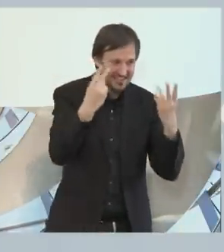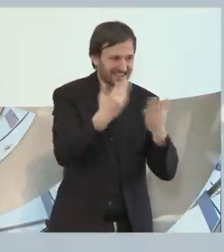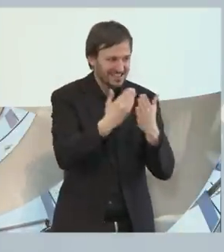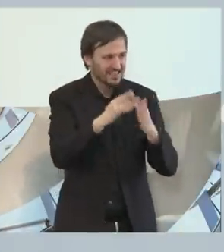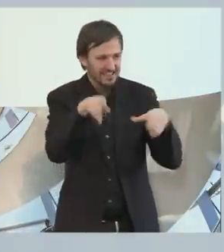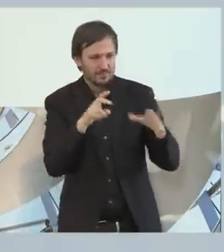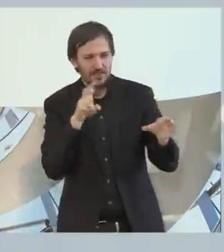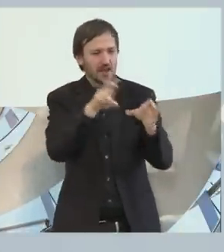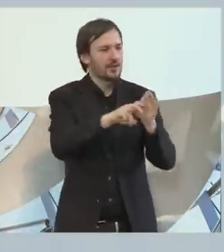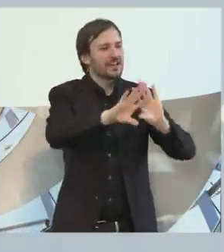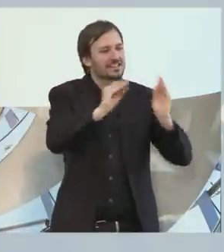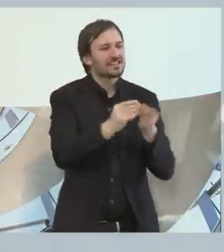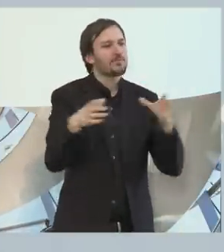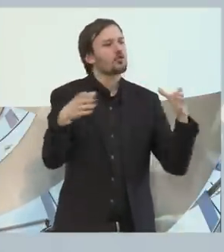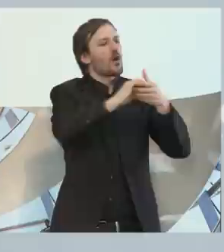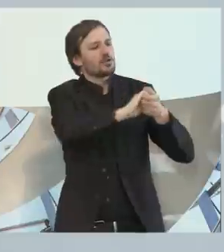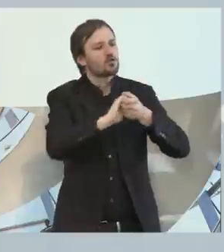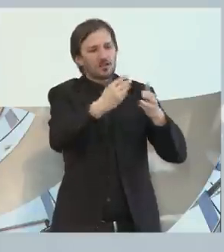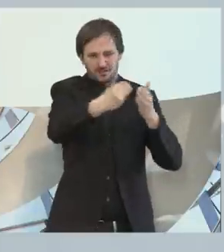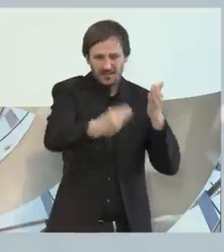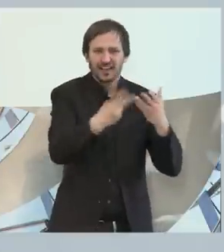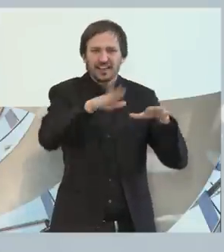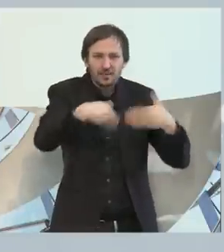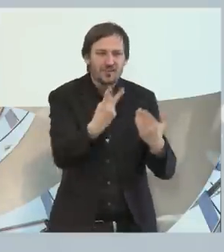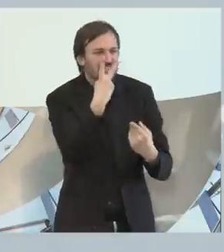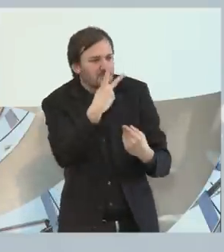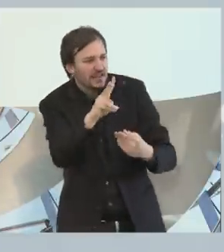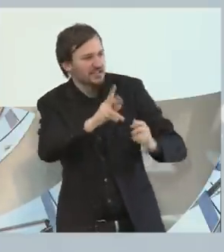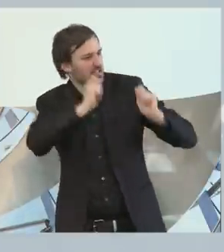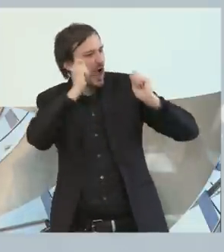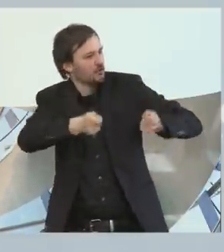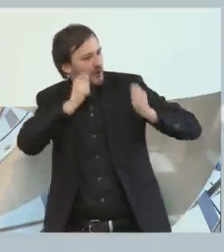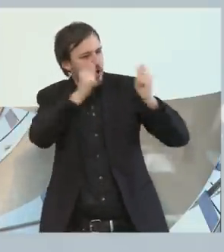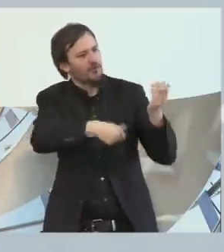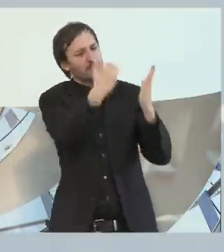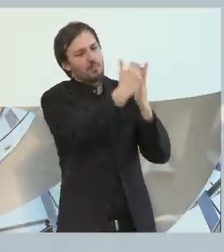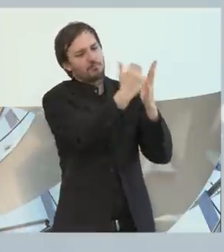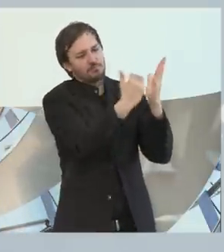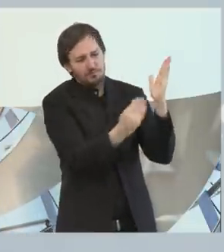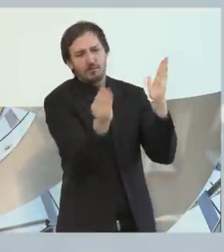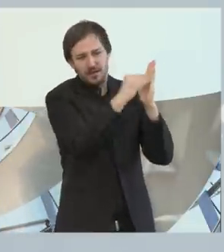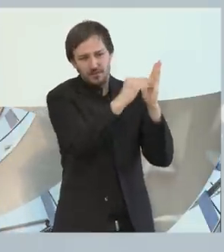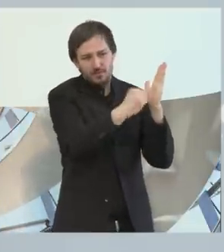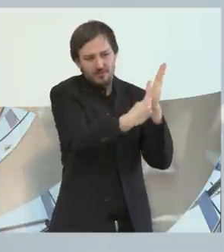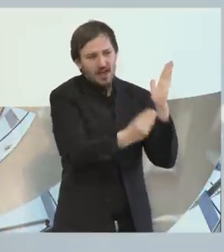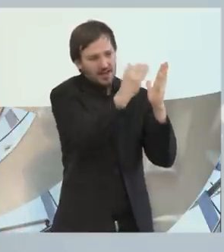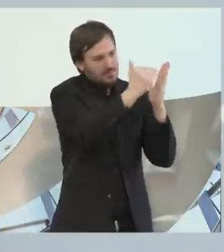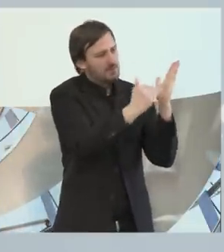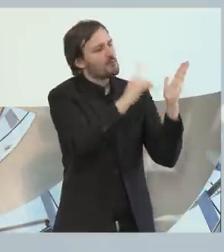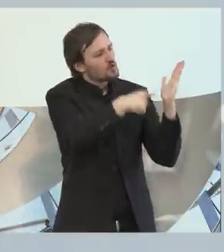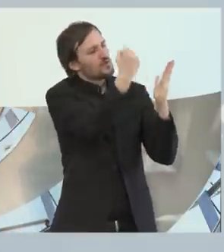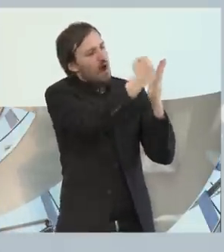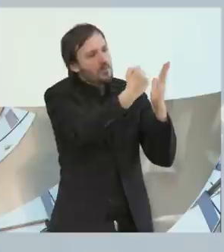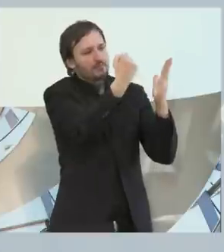20 Arbeitsaufträge, die wir miteinander in der Großen Koalition formuliert haben. Und aus der Praxis für die politische